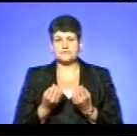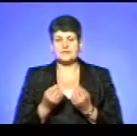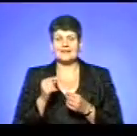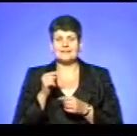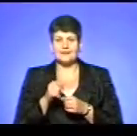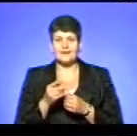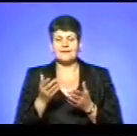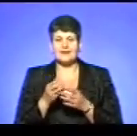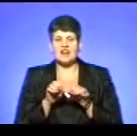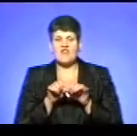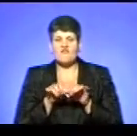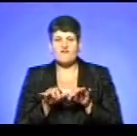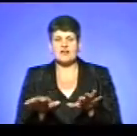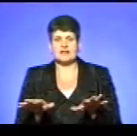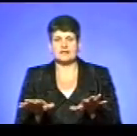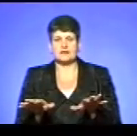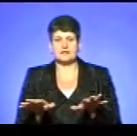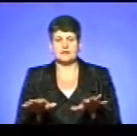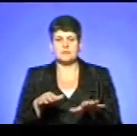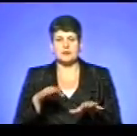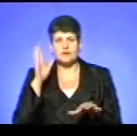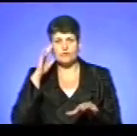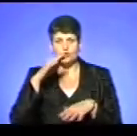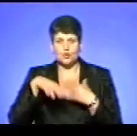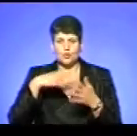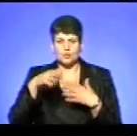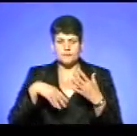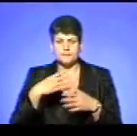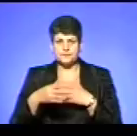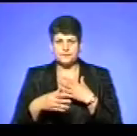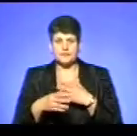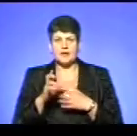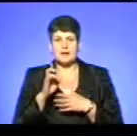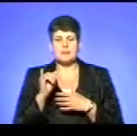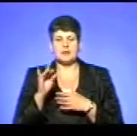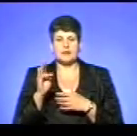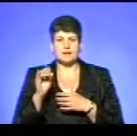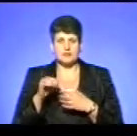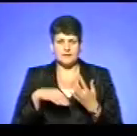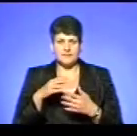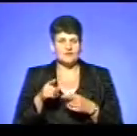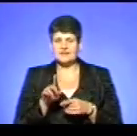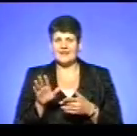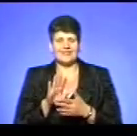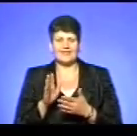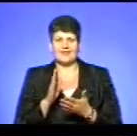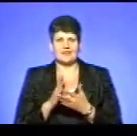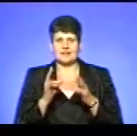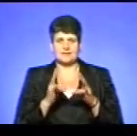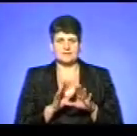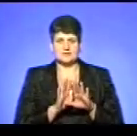рідина, яка витекла, ми її розбавили водою, розбавили пінним розчином. Вона не становить загроз,